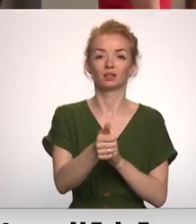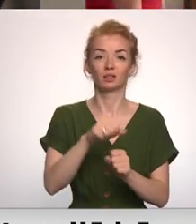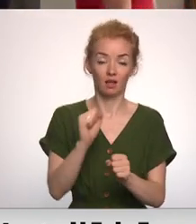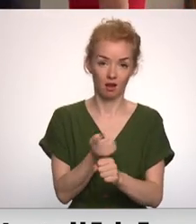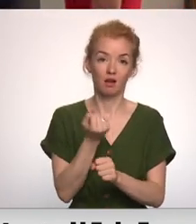ieroķi jomā.